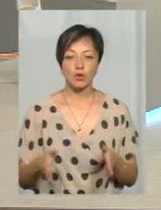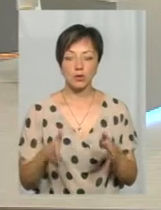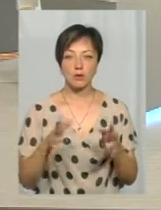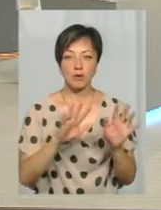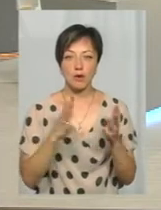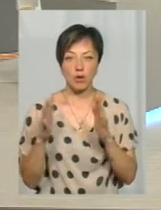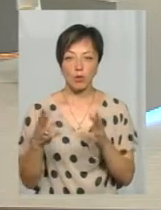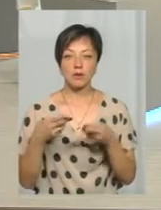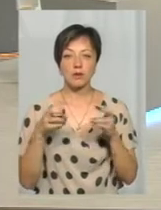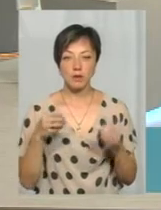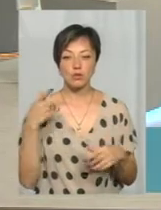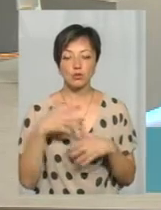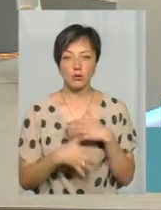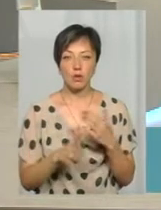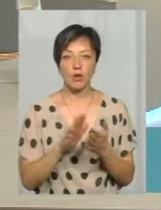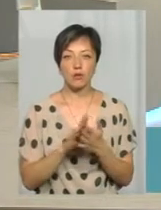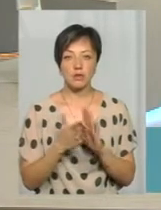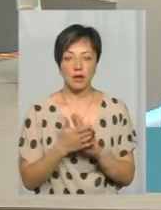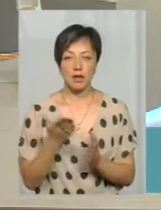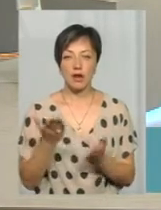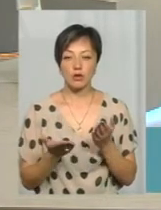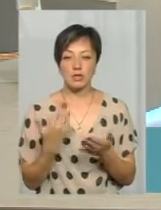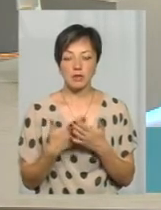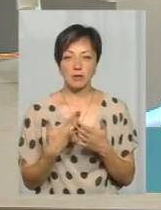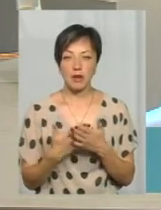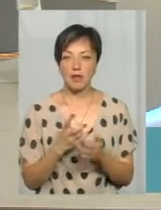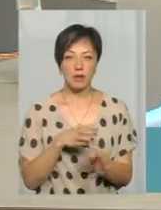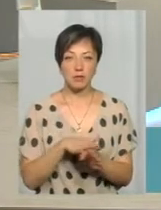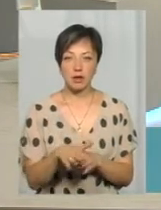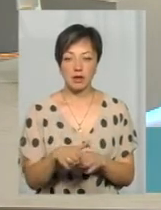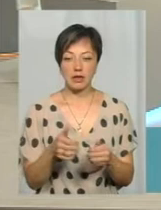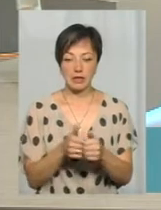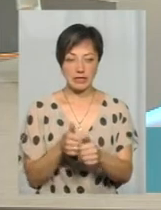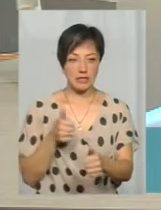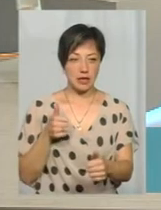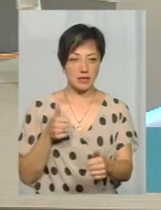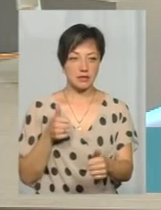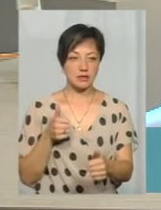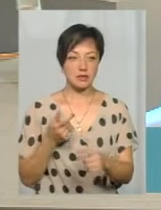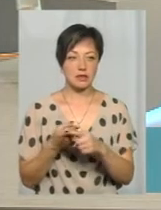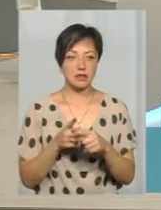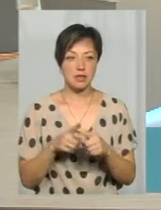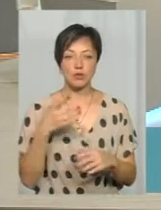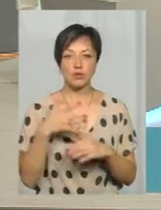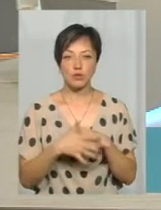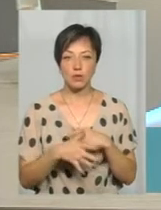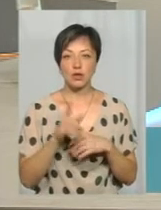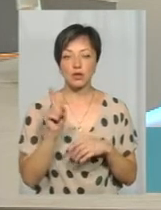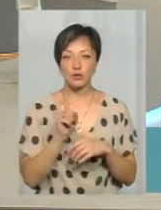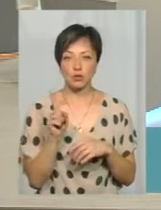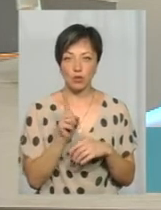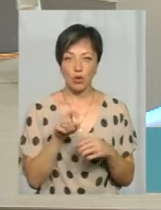зрозуміло, скажімо, обставини, тобто, якщо це, до прикладу, недотримання безпечної дистанції, тобто, це зрозуміло, що той, хто